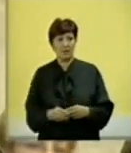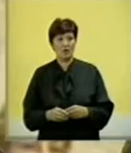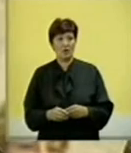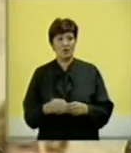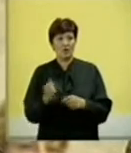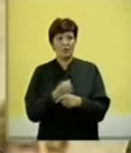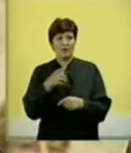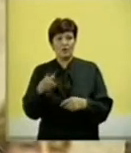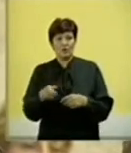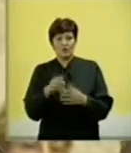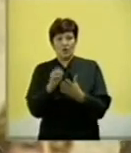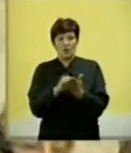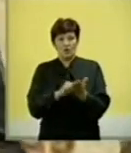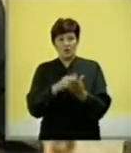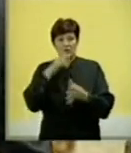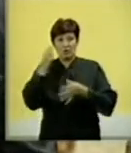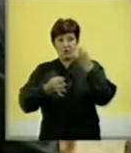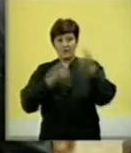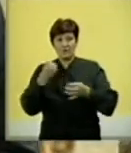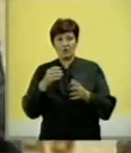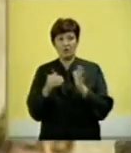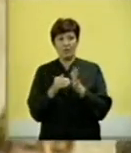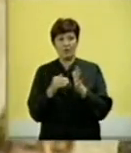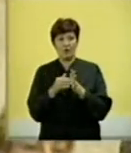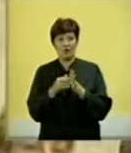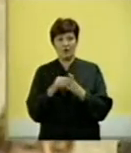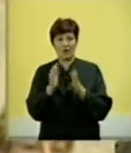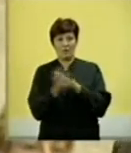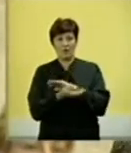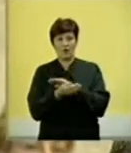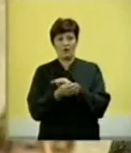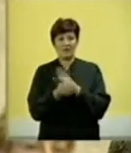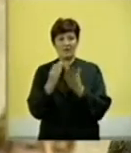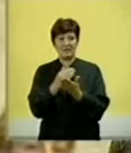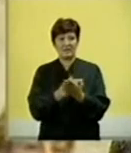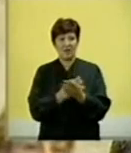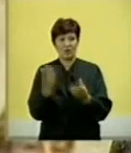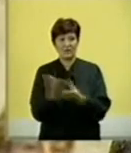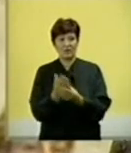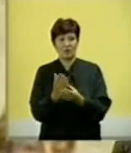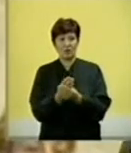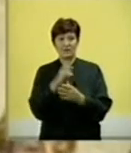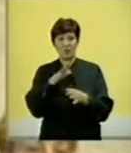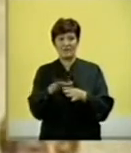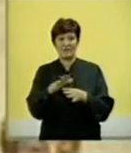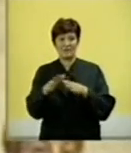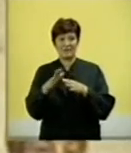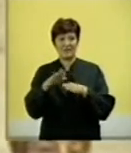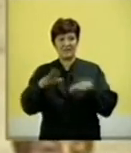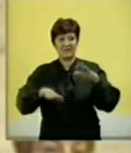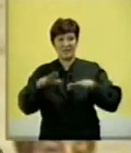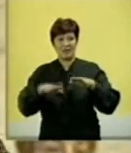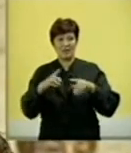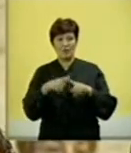Upravo zato ta činjenica koja je konstatovana u izveštaju, a to je da su potrebni podzakonski akti, kao je ona sistemska mera